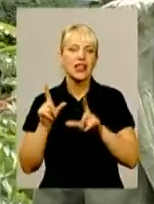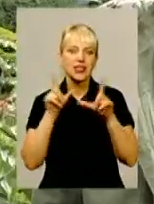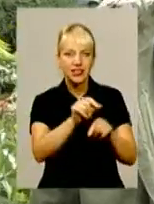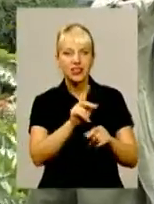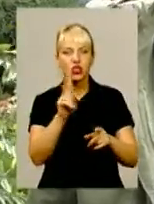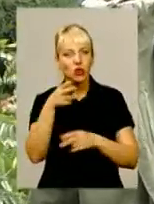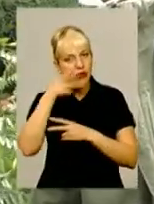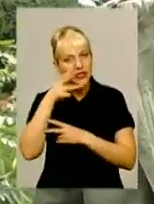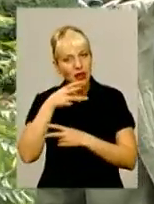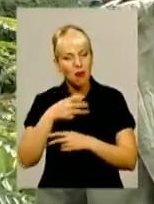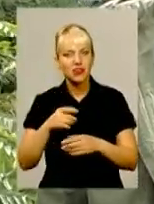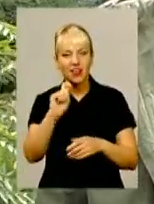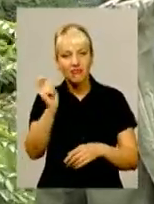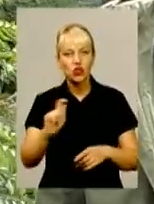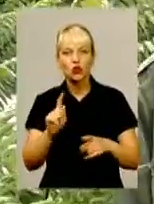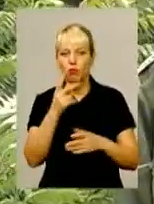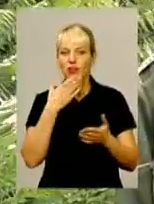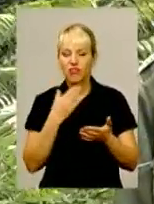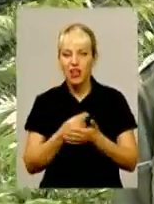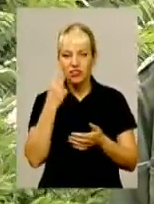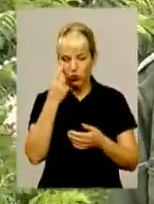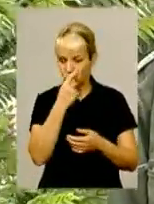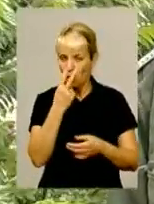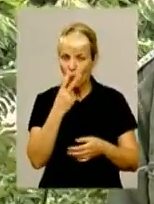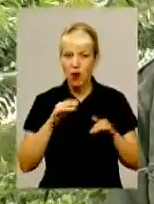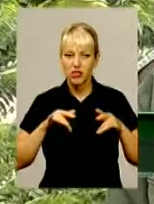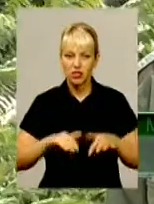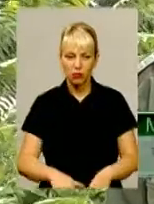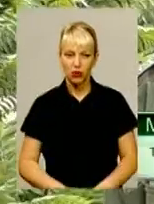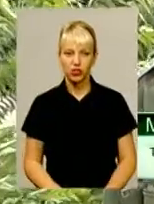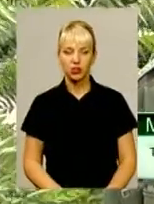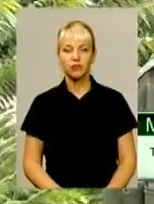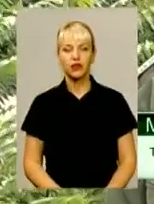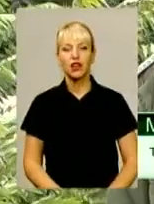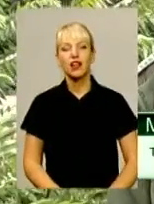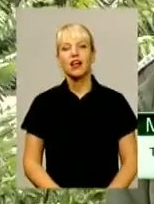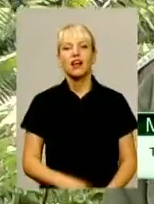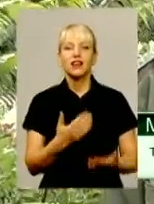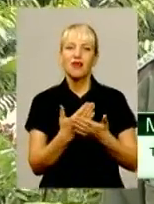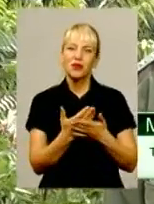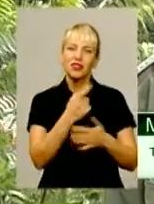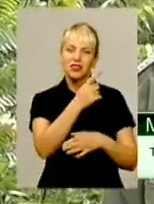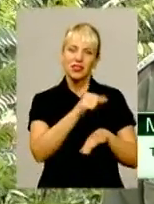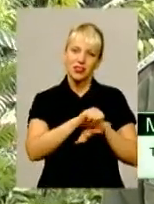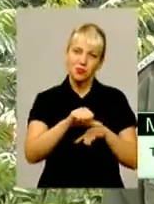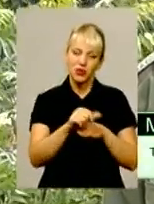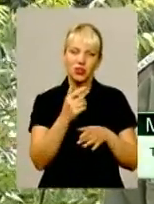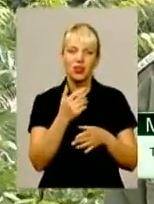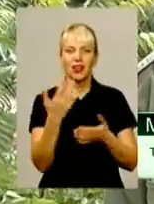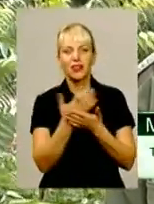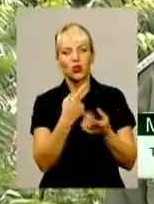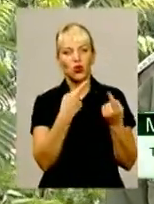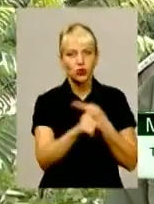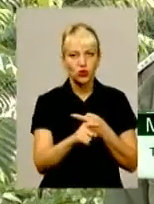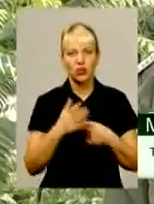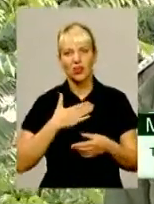аби на власні очі побачити події. Русські каналі передають одне, наші канали теж. Ти одне, ти друге. А коли